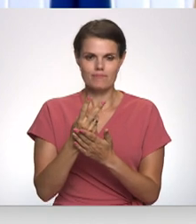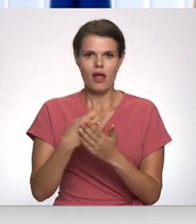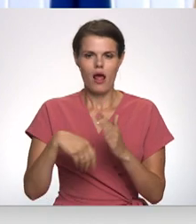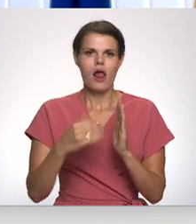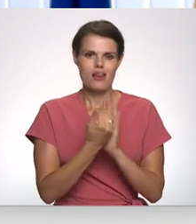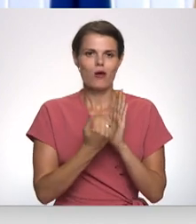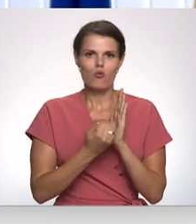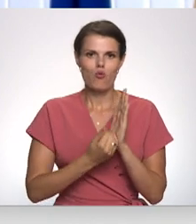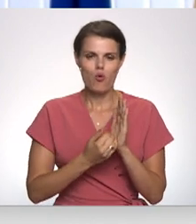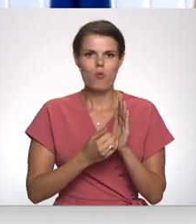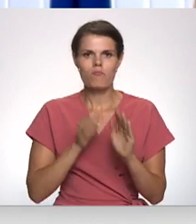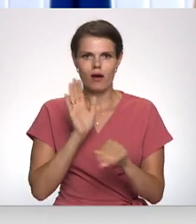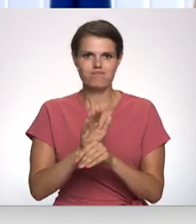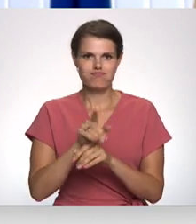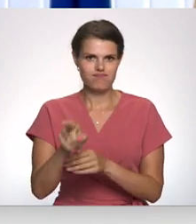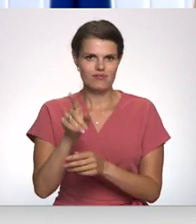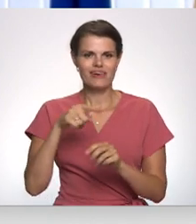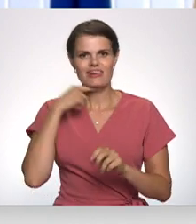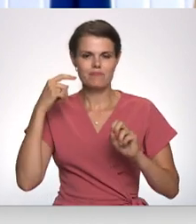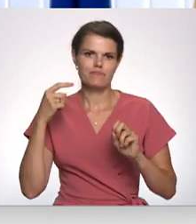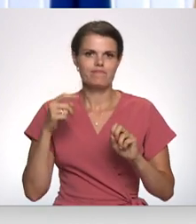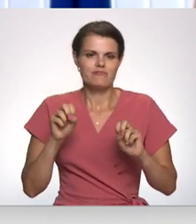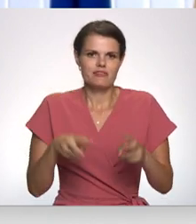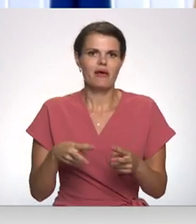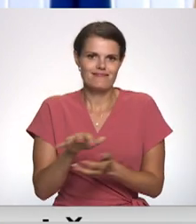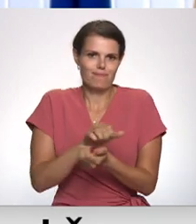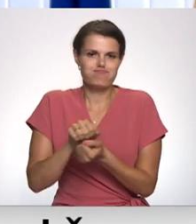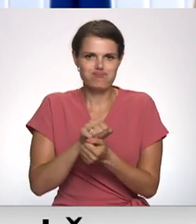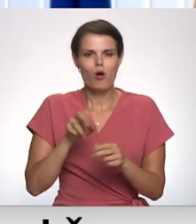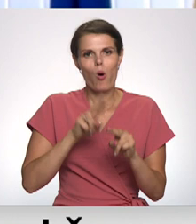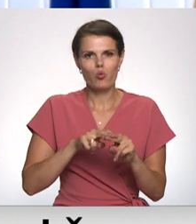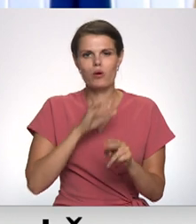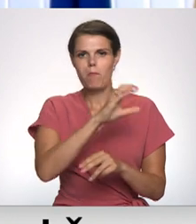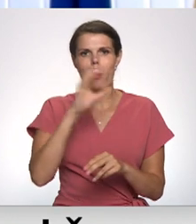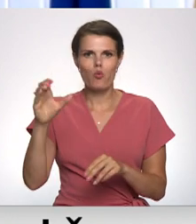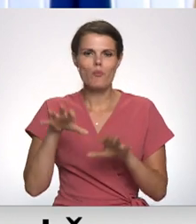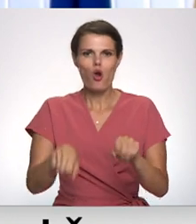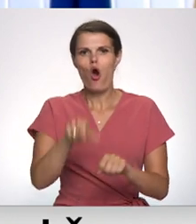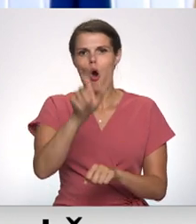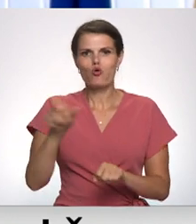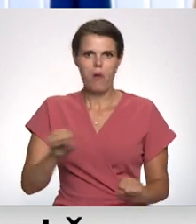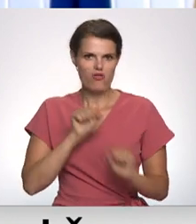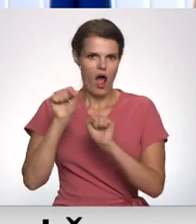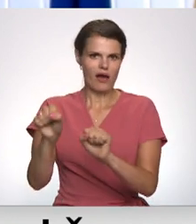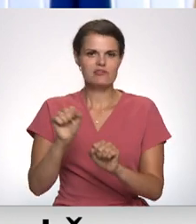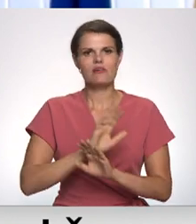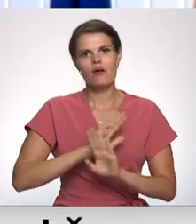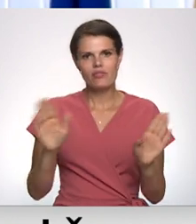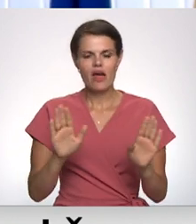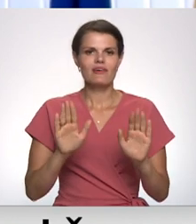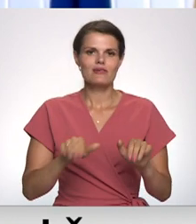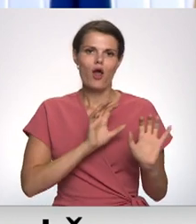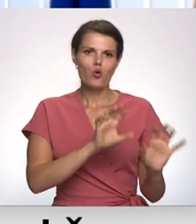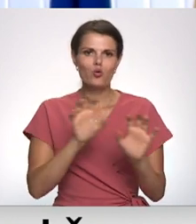noteikta likumas sabotāžas šīta pienākuma un padomja okupāntu aizstāvēšanas. Nevis, lai